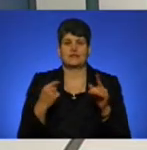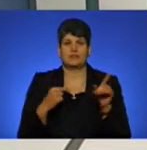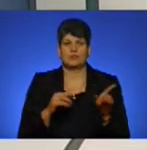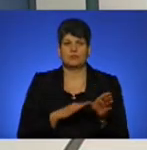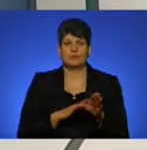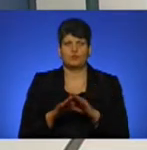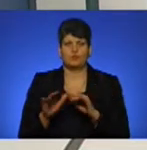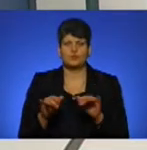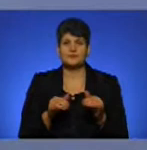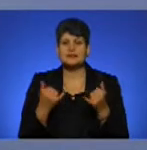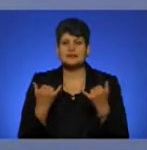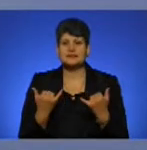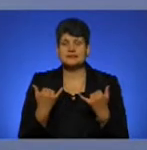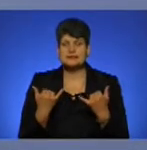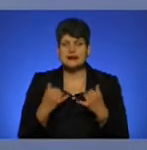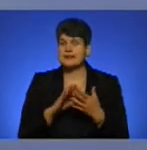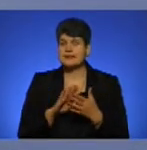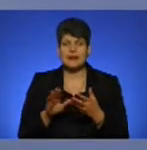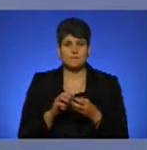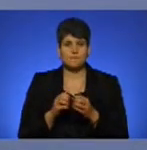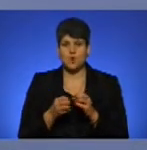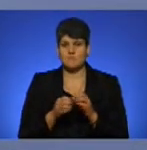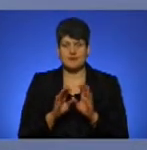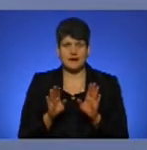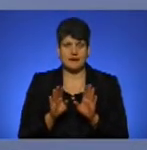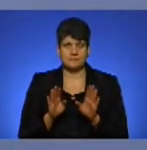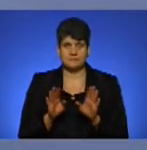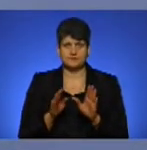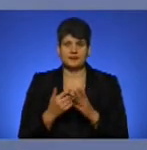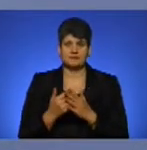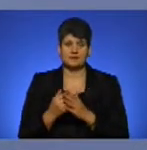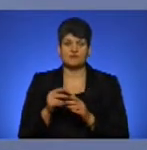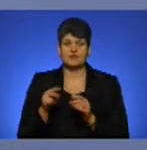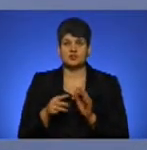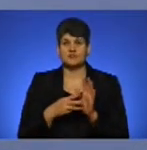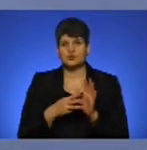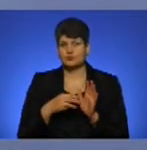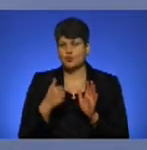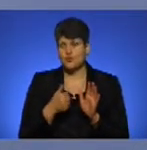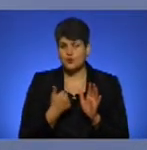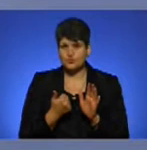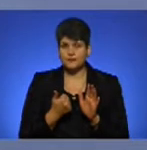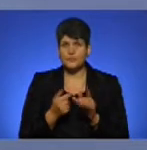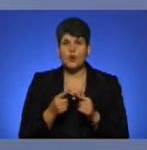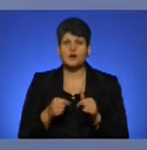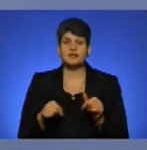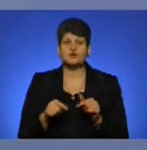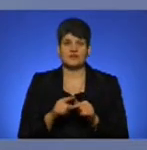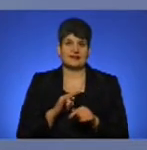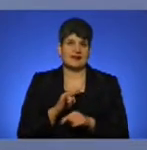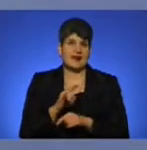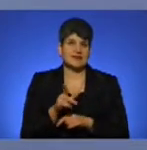діяльність. Тому що зараз не проблема, на відміну від, наприклад, 2008 року, організувати рейс.